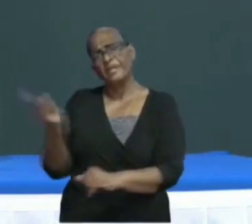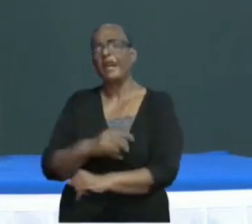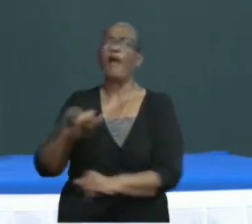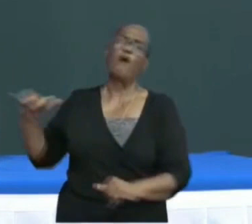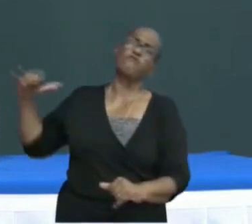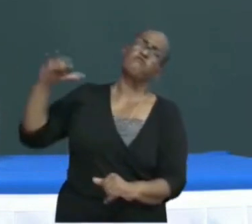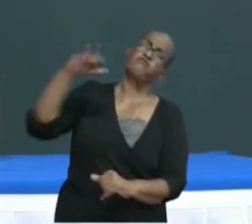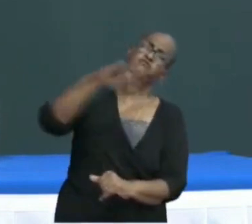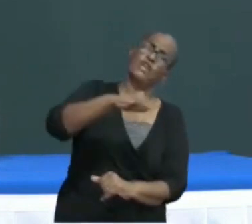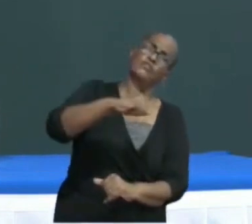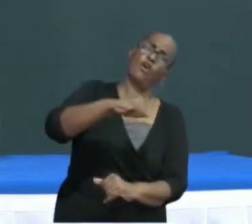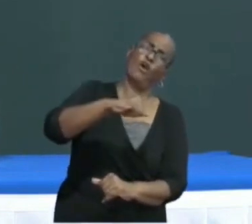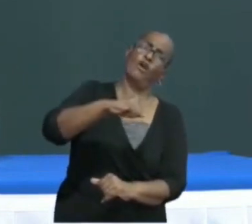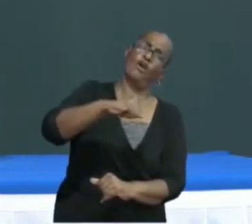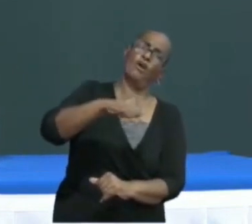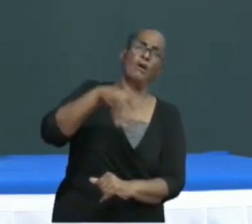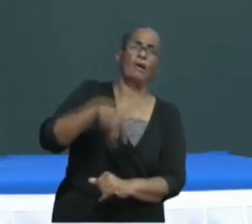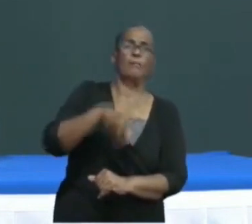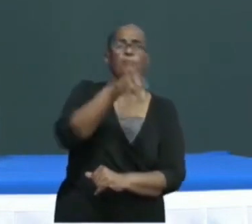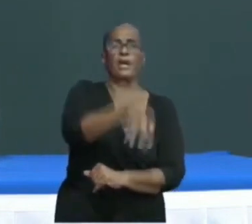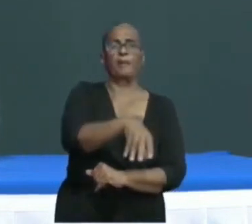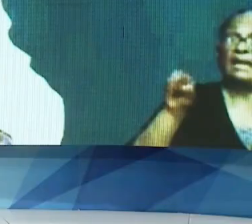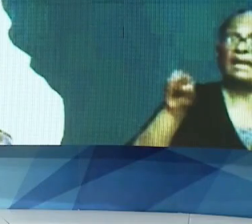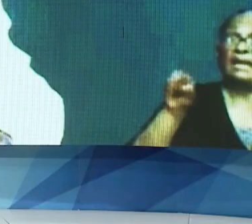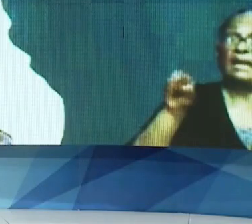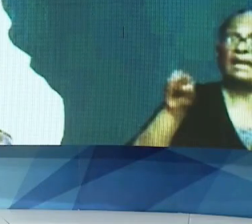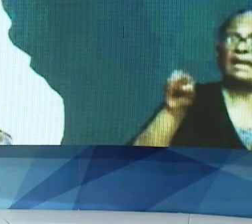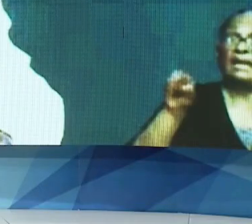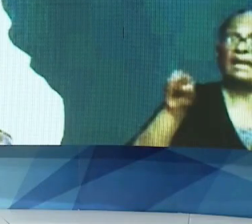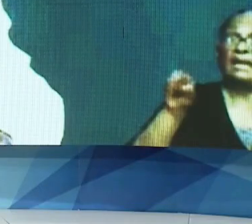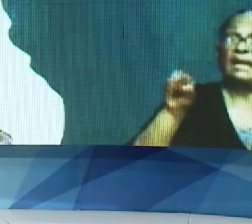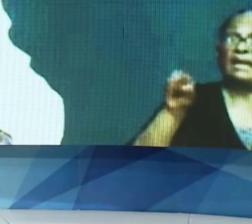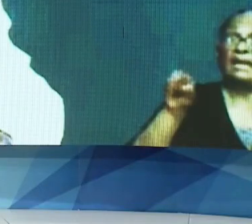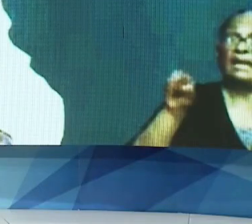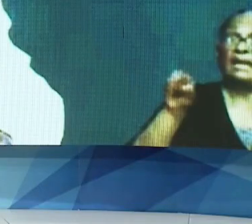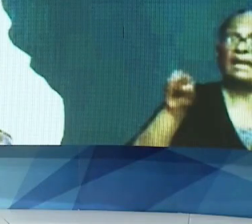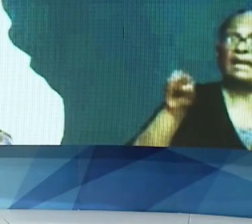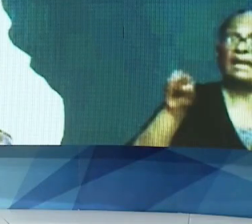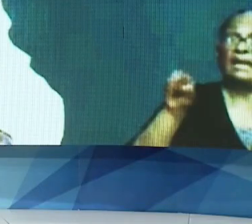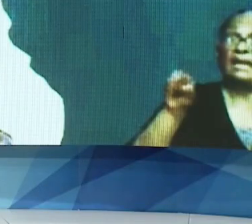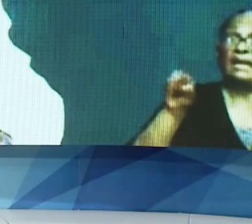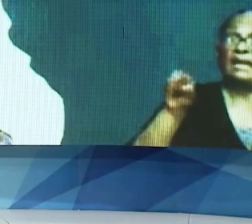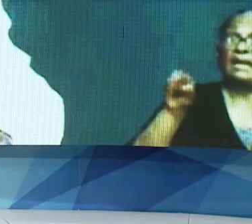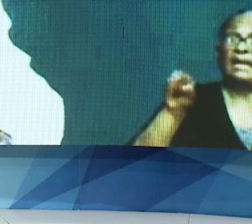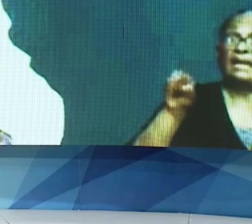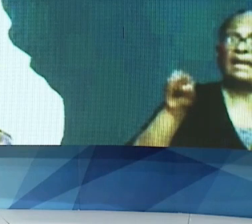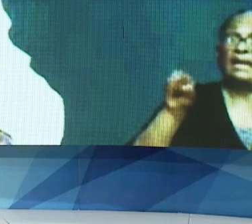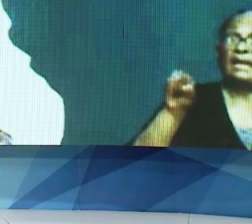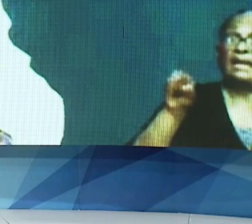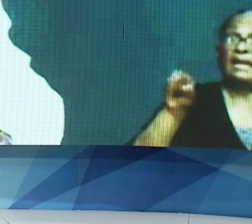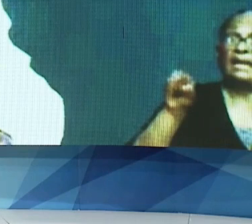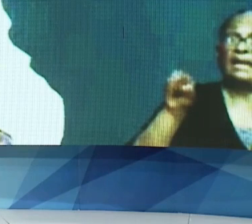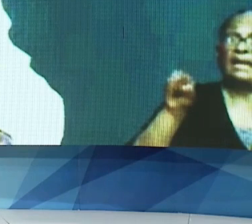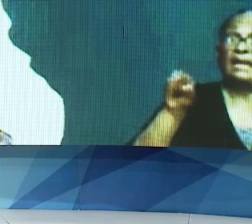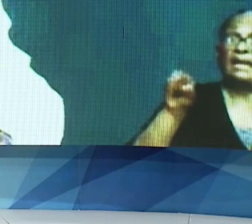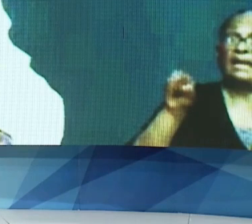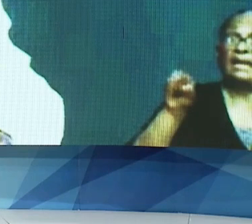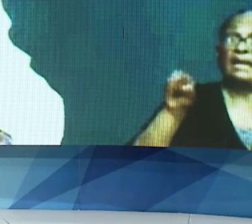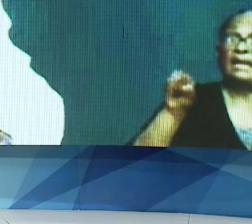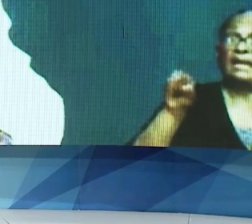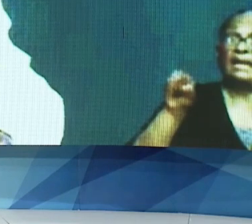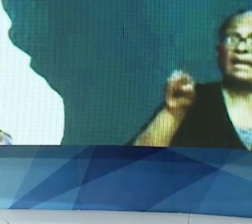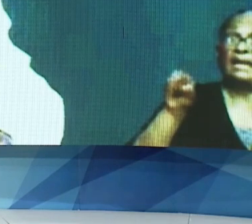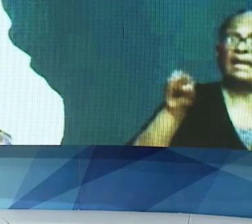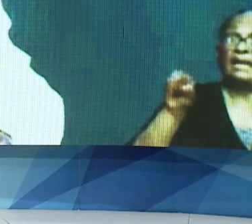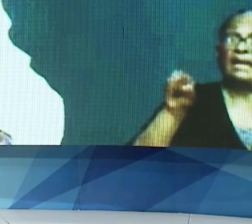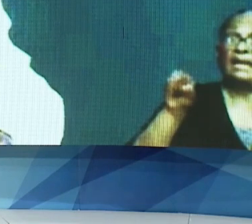te worden getransporteerd naar Paramaribu. Herman Jinty, algemeen directeur van de medische zending. Hij sprak gisteren